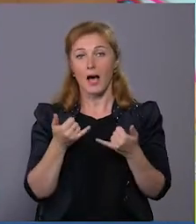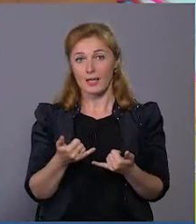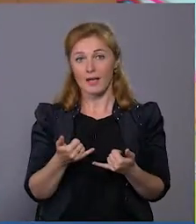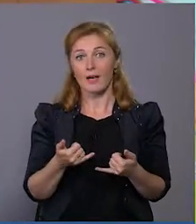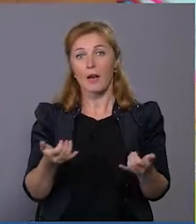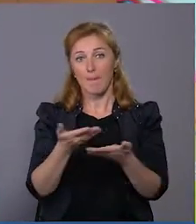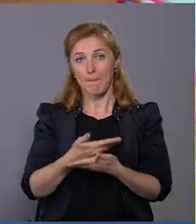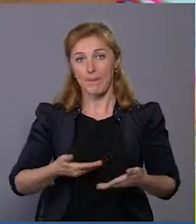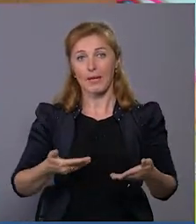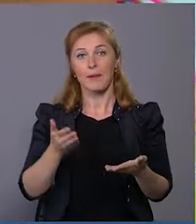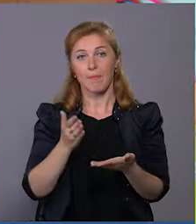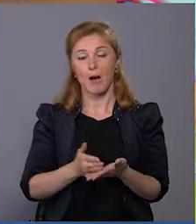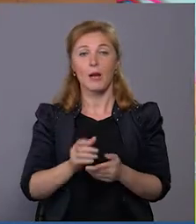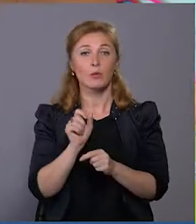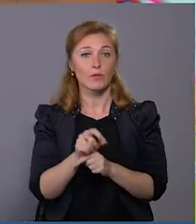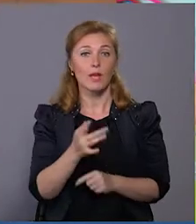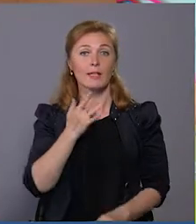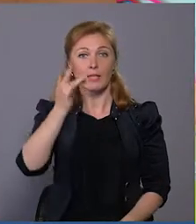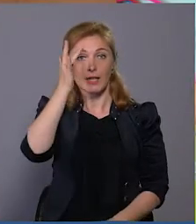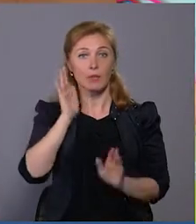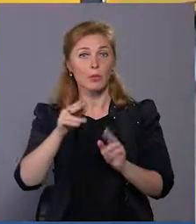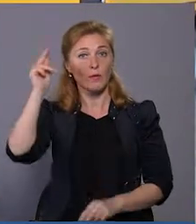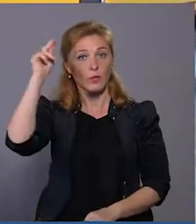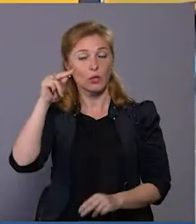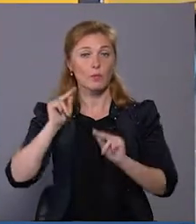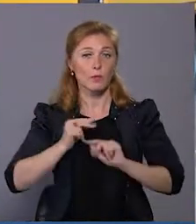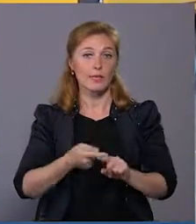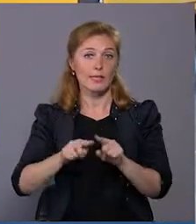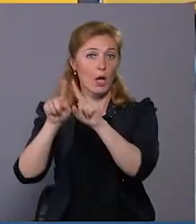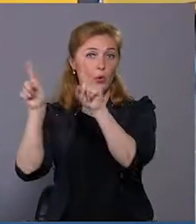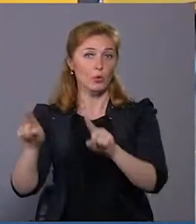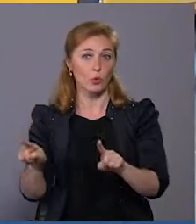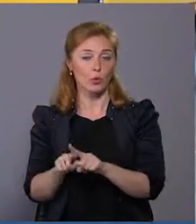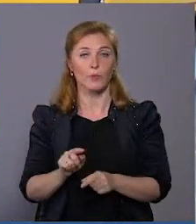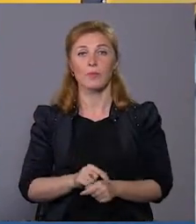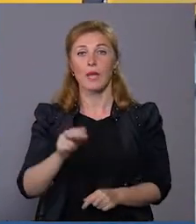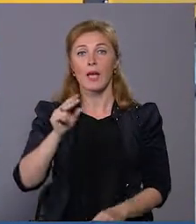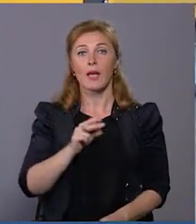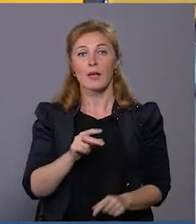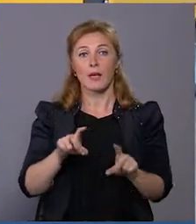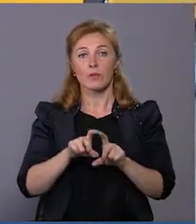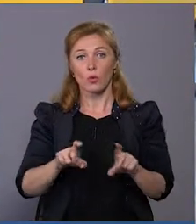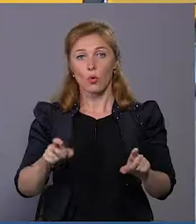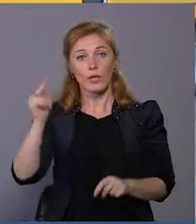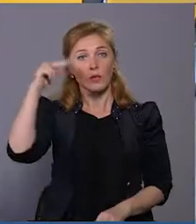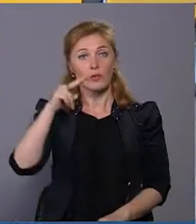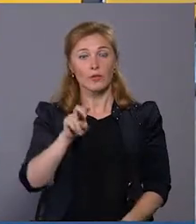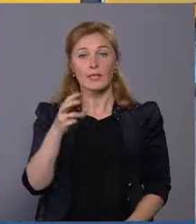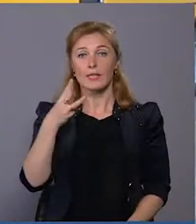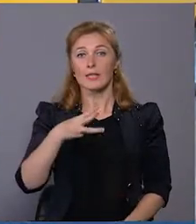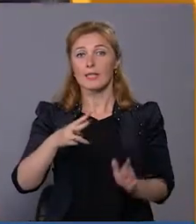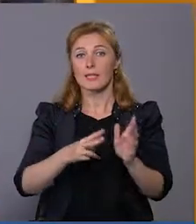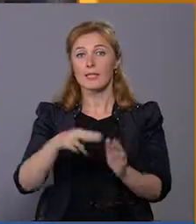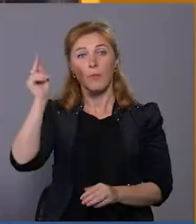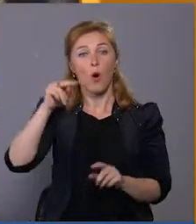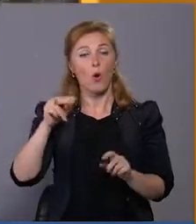от ми маємо завдання на літо, будемо вчитися працювати з цією дошкою. У Купостинському НВК навчаються 237 учнів з трьох навколишніх